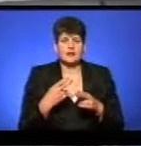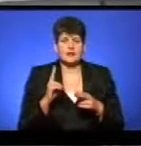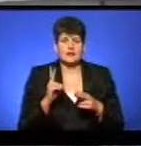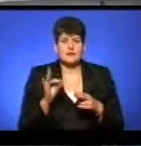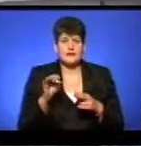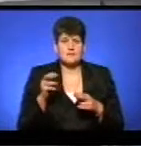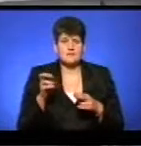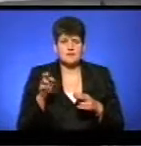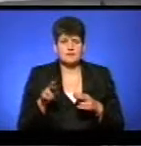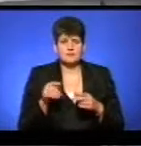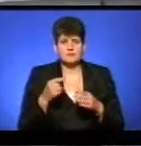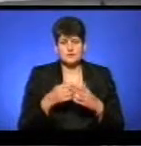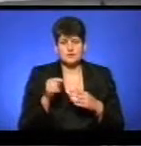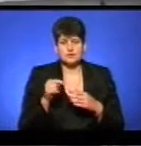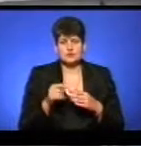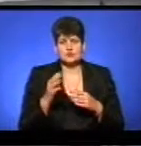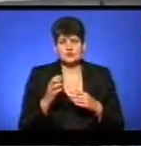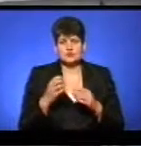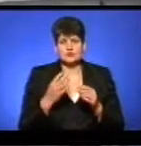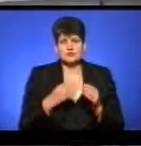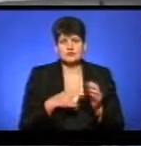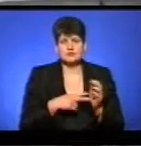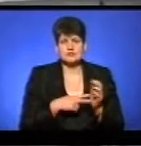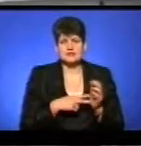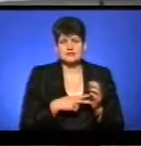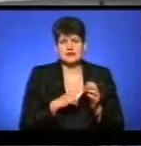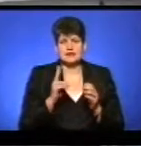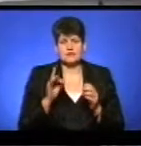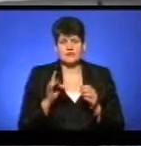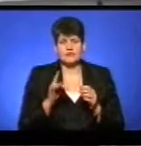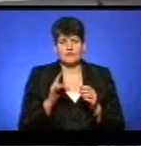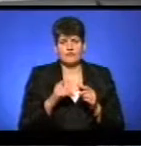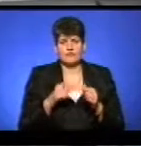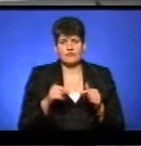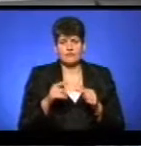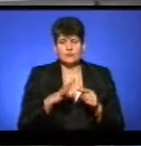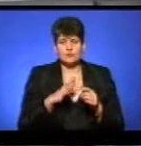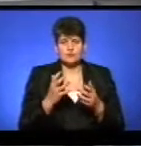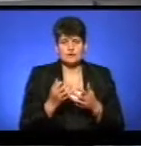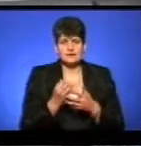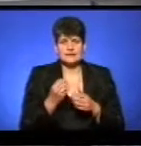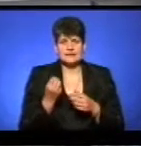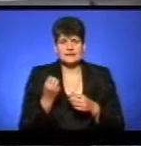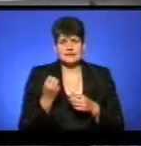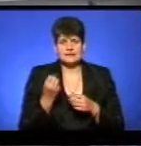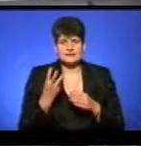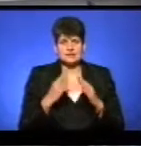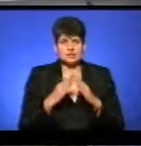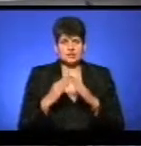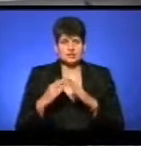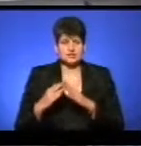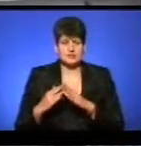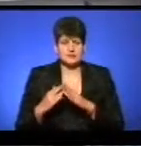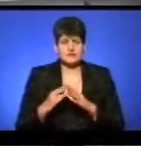Приблизно 4747 кремнієвих виробів. Було досліджено 13 жителів. Було